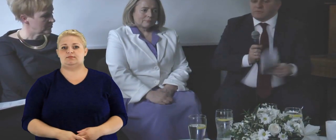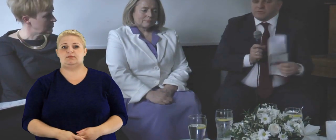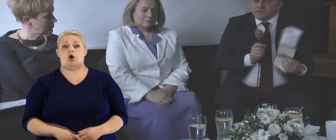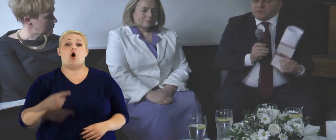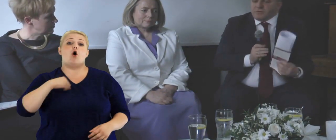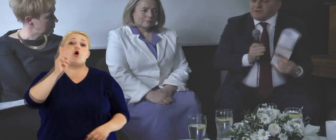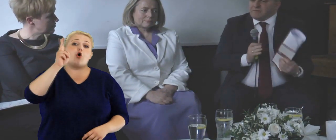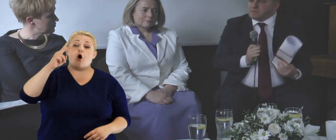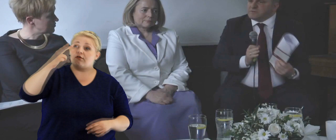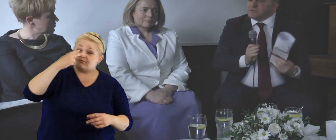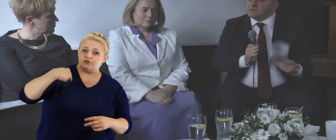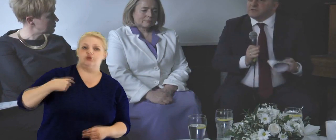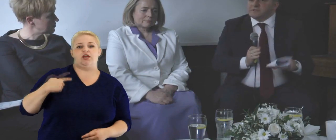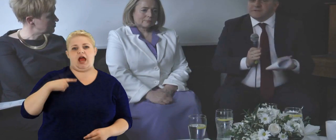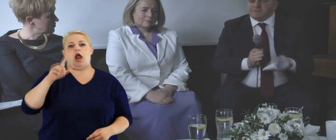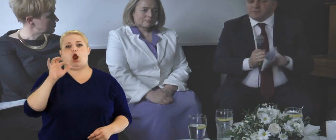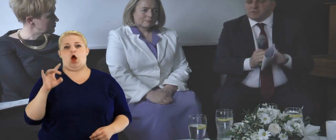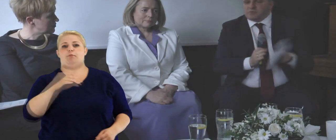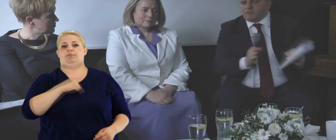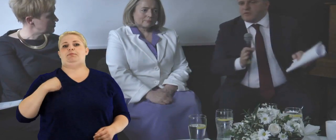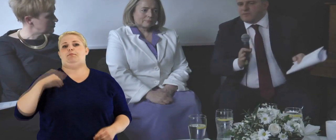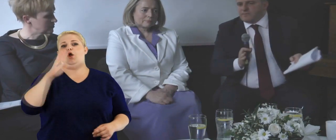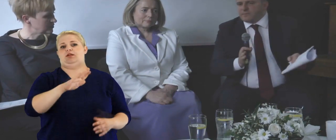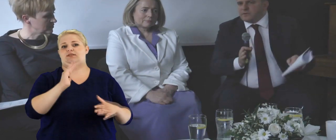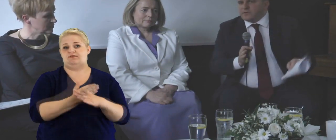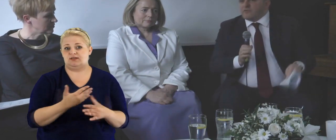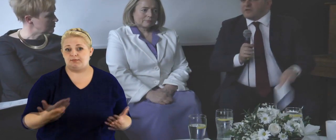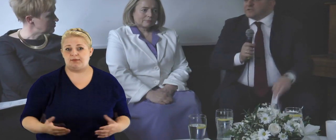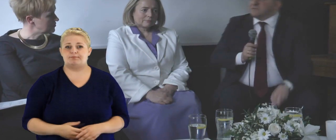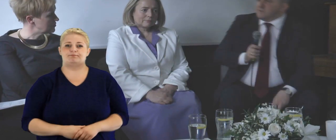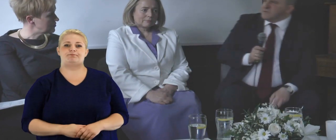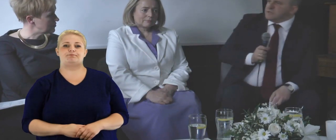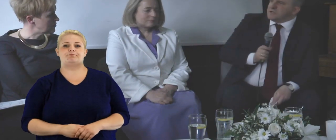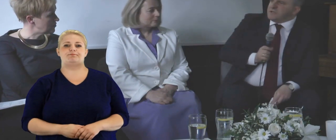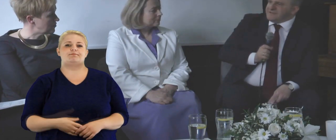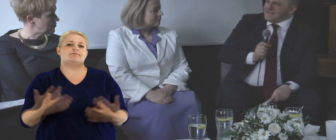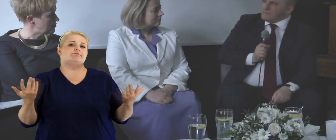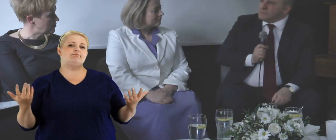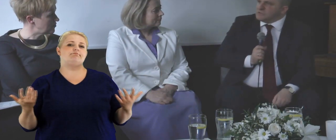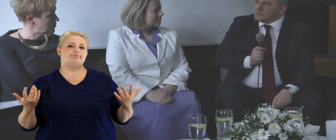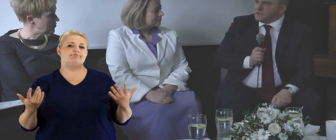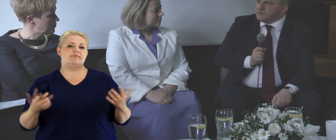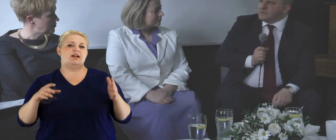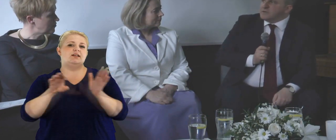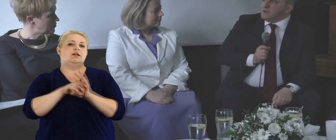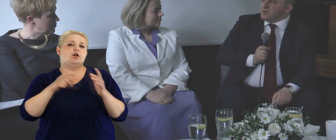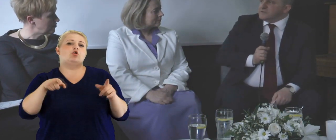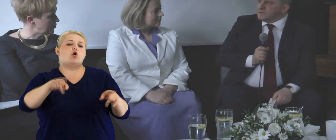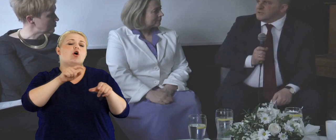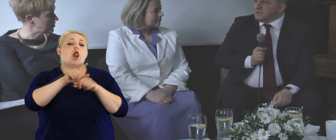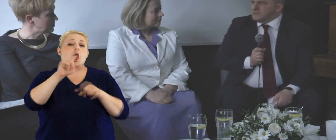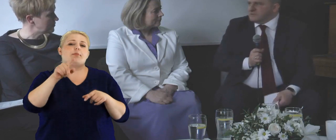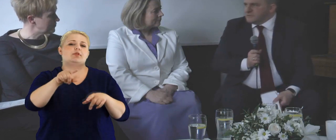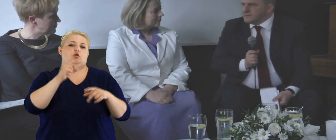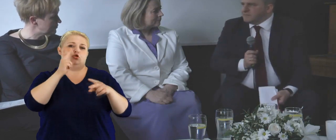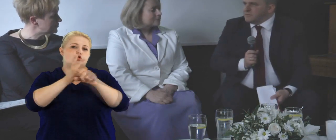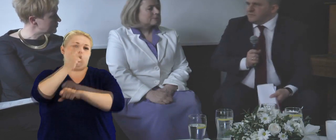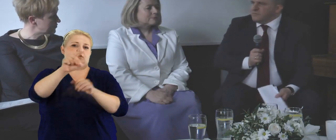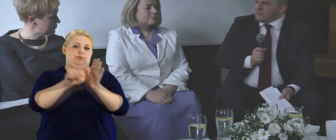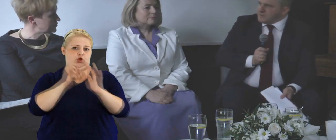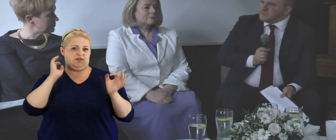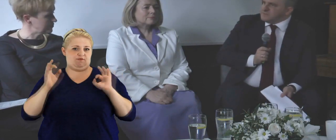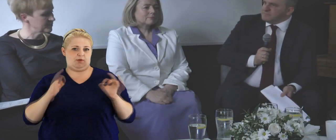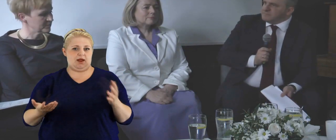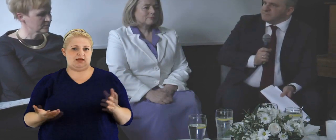i to może być dobre albo złe, czyli jakby to słowo właściwie oznacza, dla mnie dzisiaj, oznacza dostęp